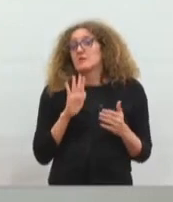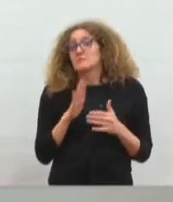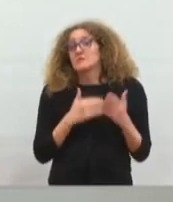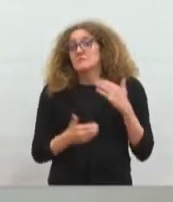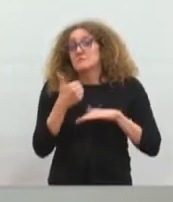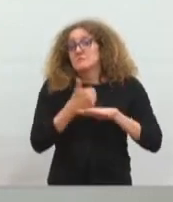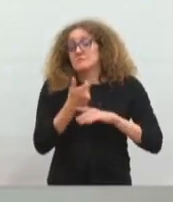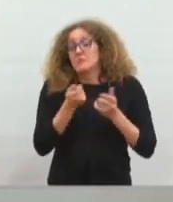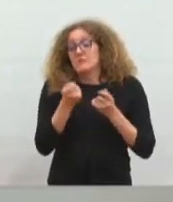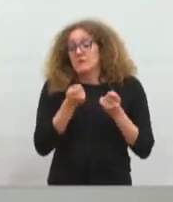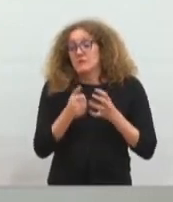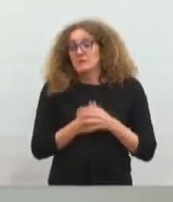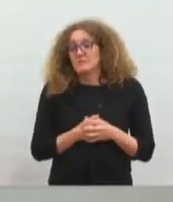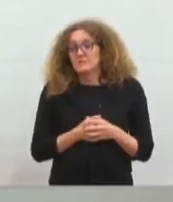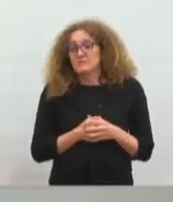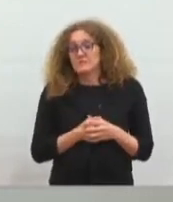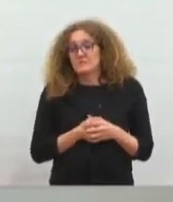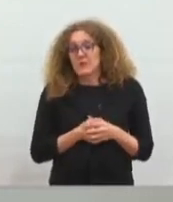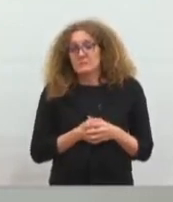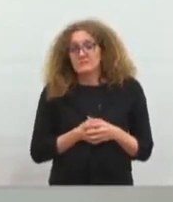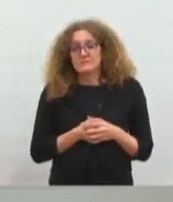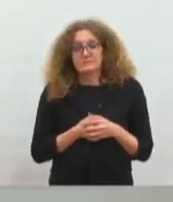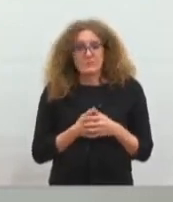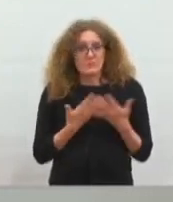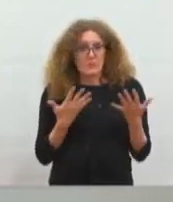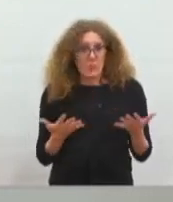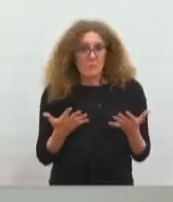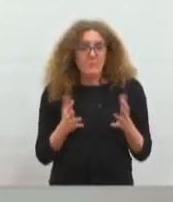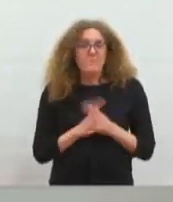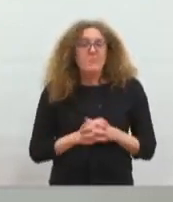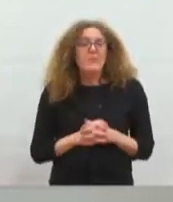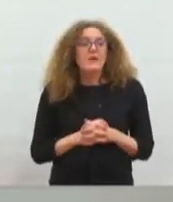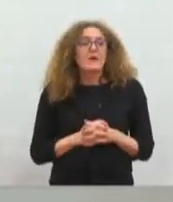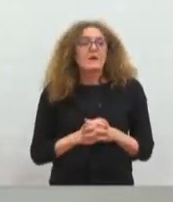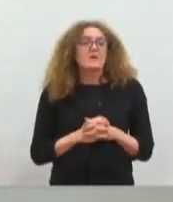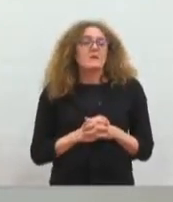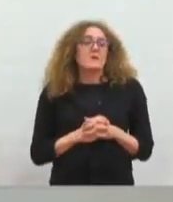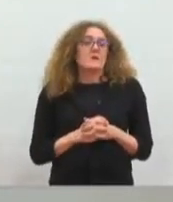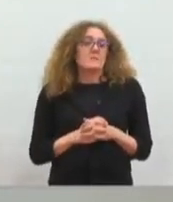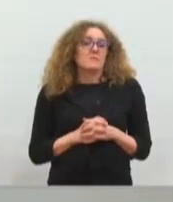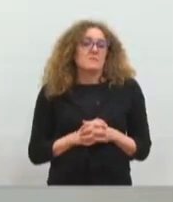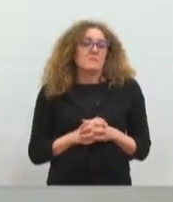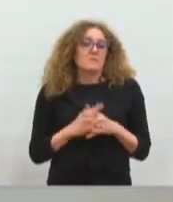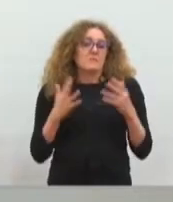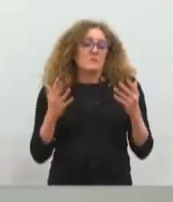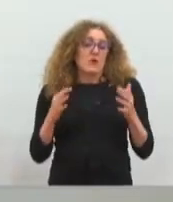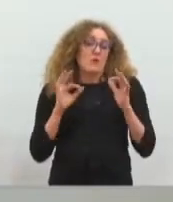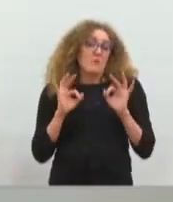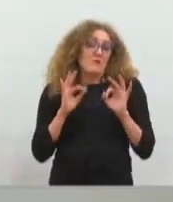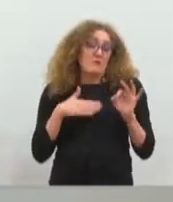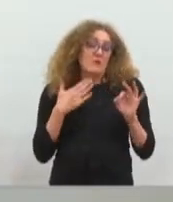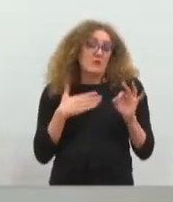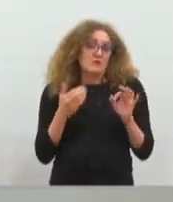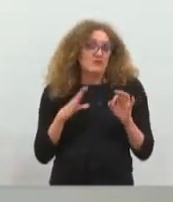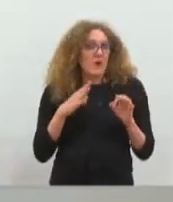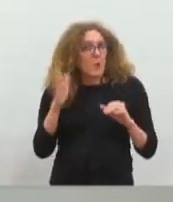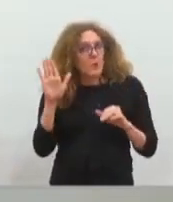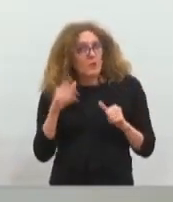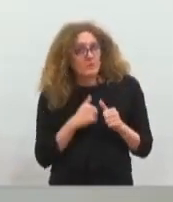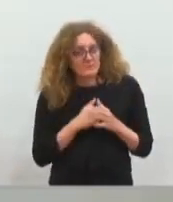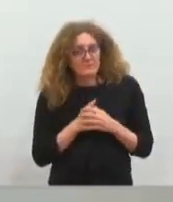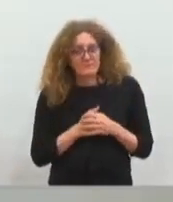une unité de gouvernance à ce sujet. Voilà pour ce qui est de cet avantage. Il y en a d'autres.